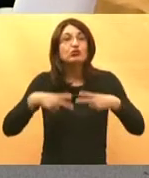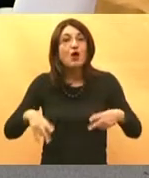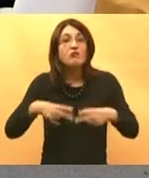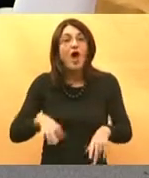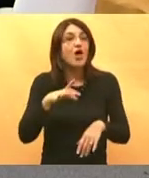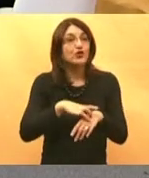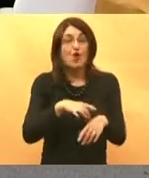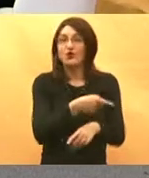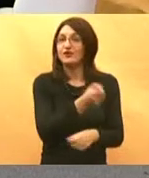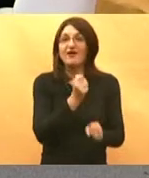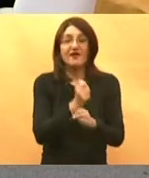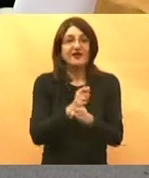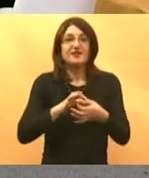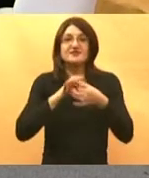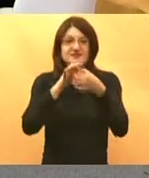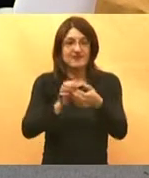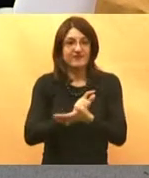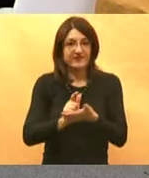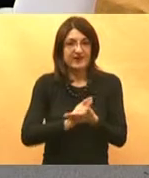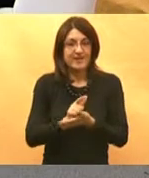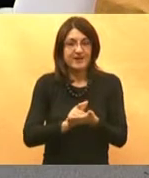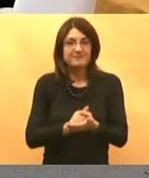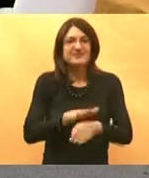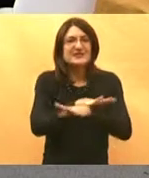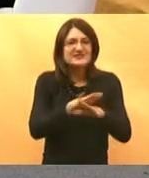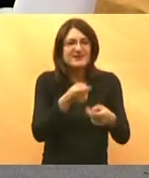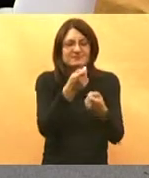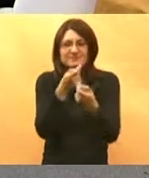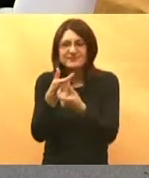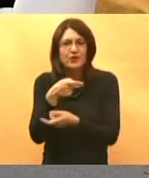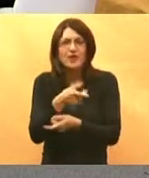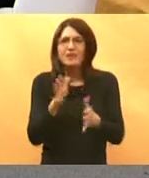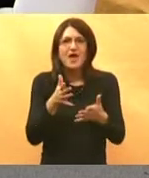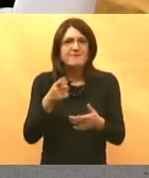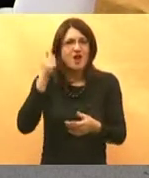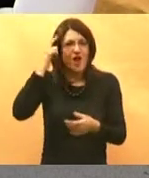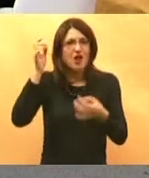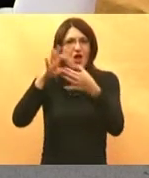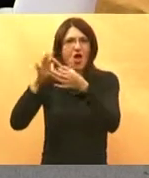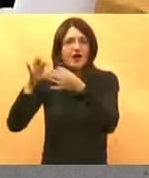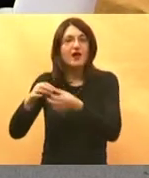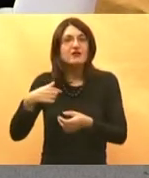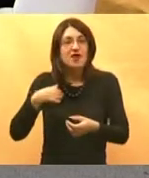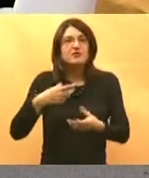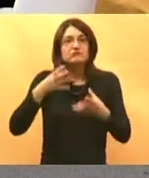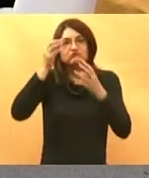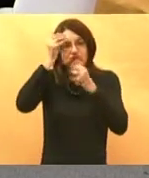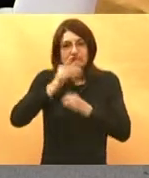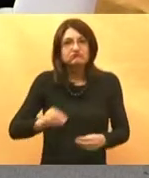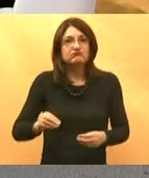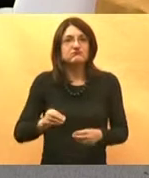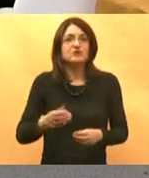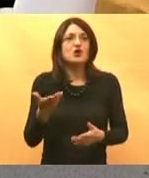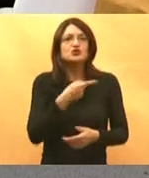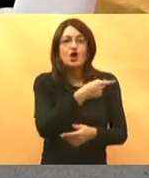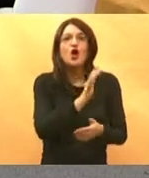lječnik si ne može priuštiti dakle sve su to nelogičnosti ja se divim tim ljudima da uopće ostaju u tom